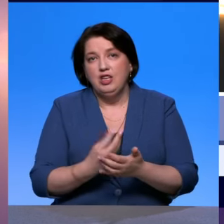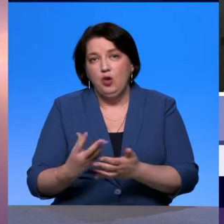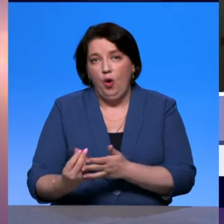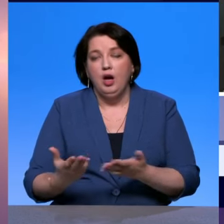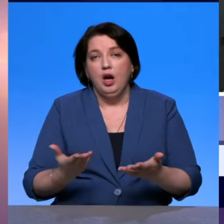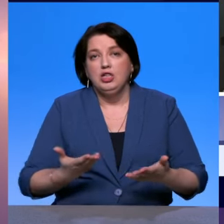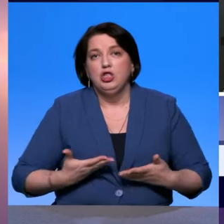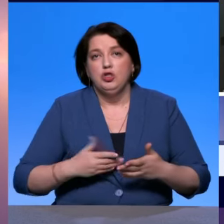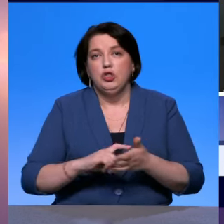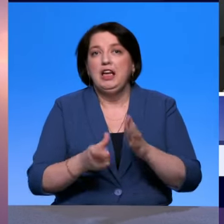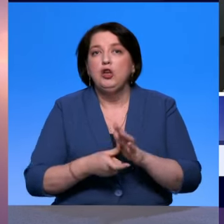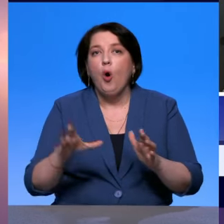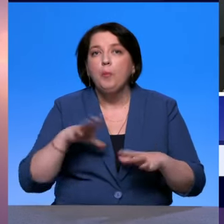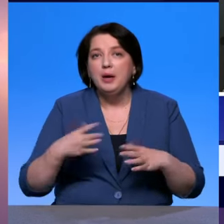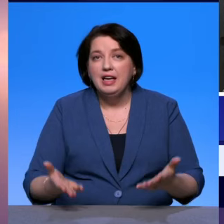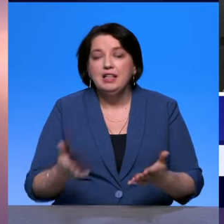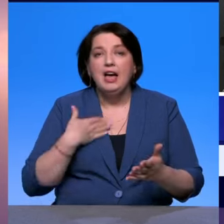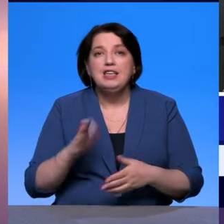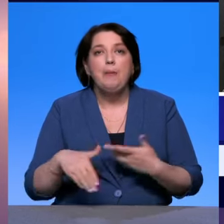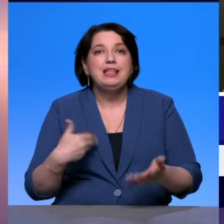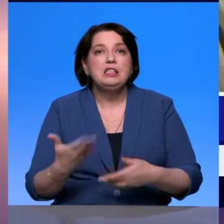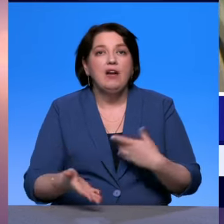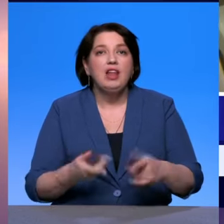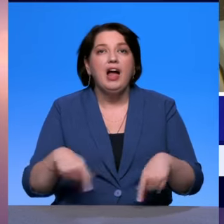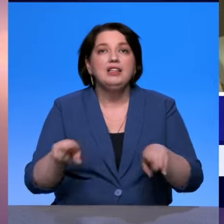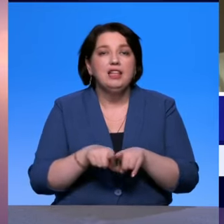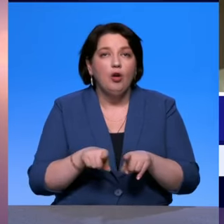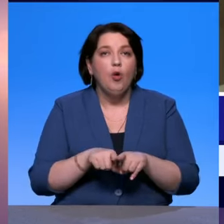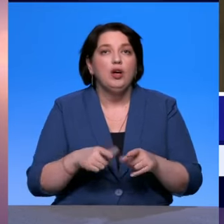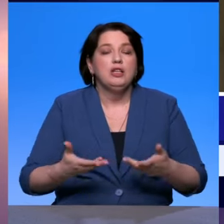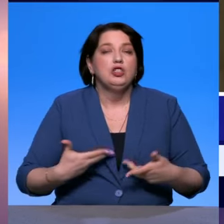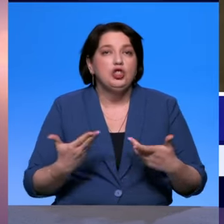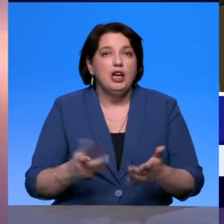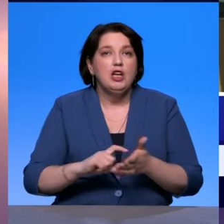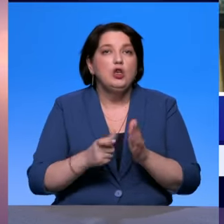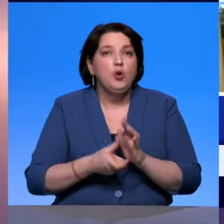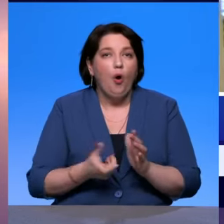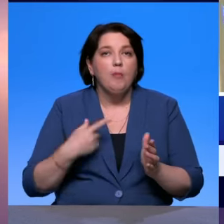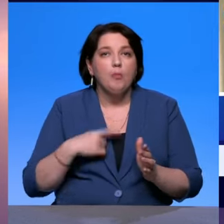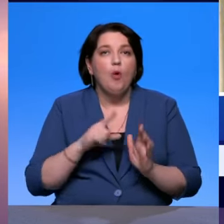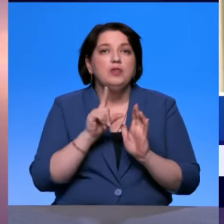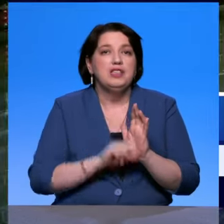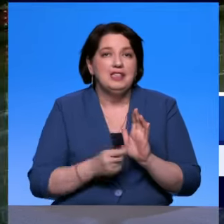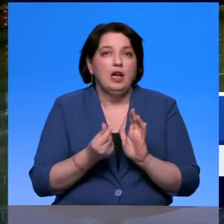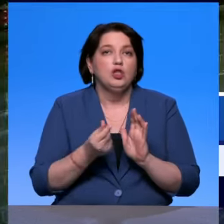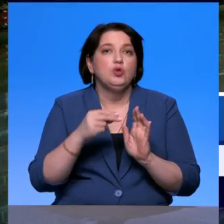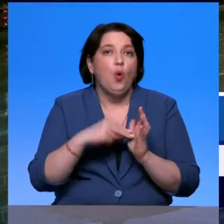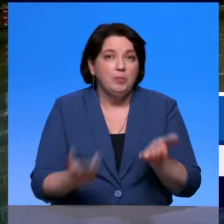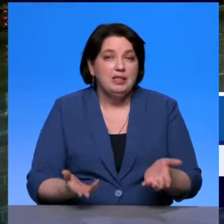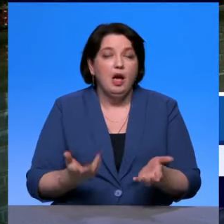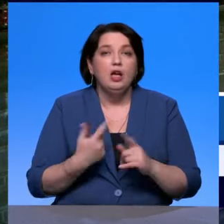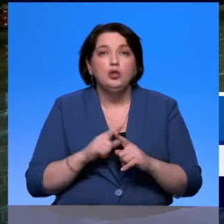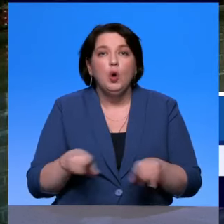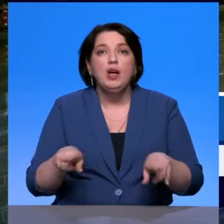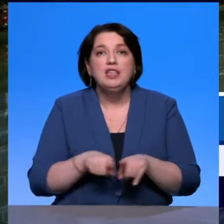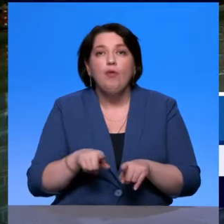предоставлялось бы, ну, по существенно более низким ценам, по существенно более низкой стоимости, и его можно было бы